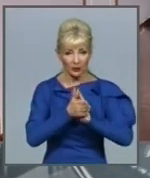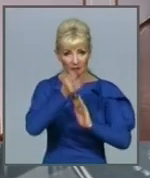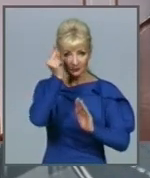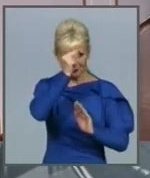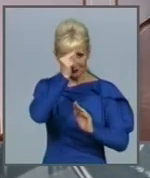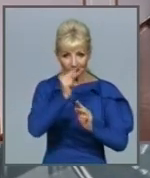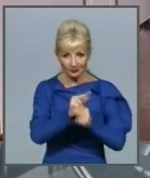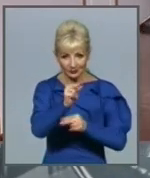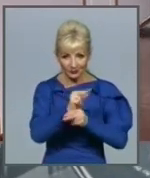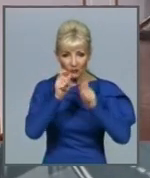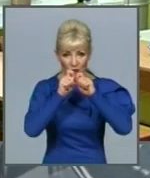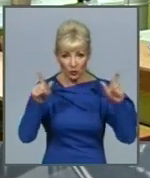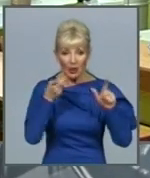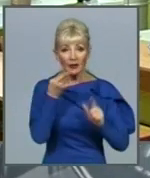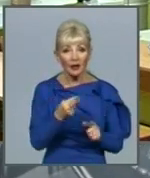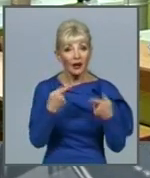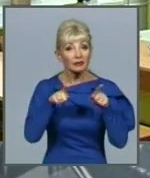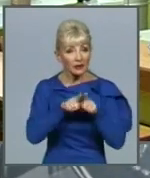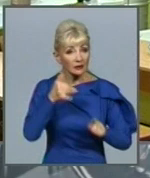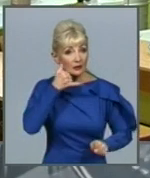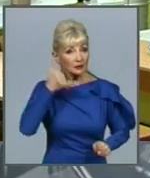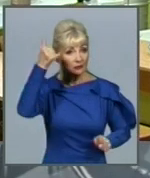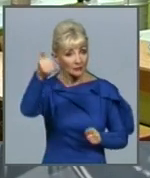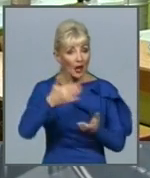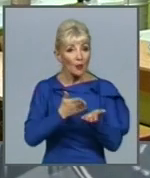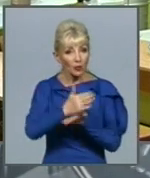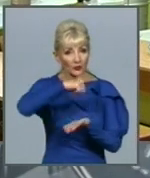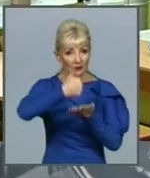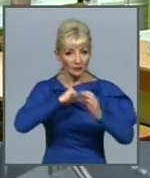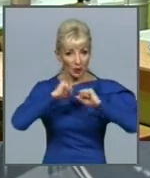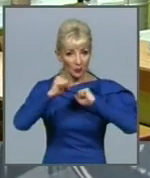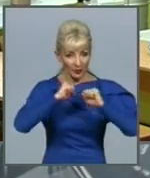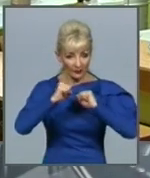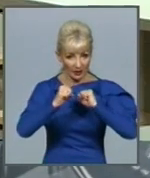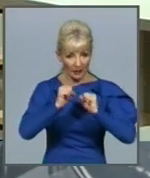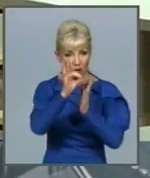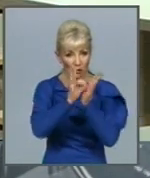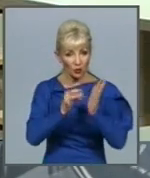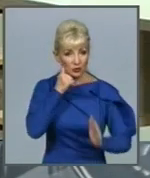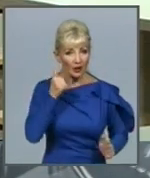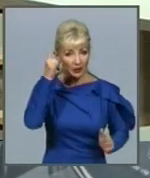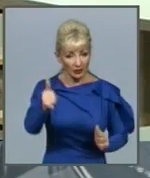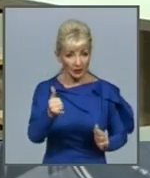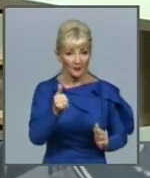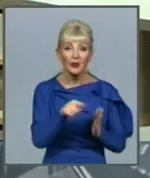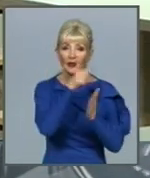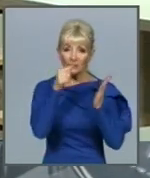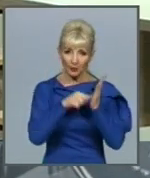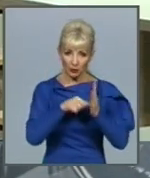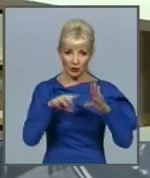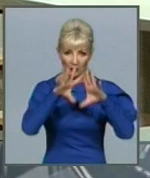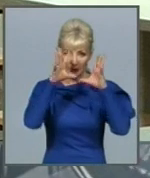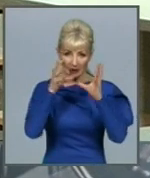повідомлень профільне міністерство запровадило телефони гарячої лінії стосовно питань загальносередньої та